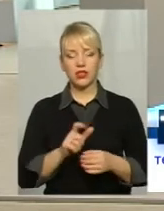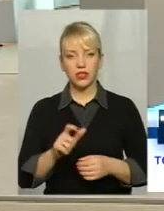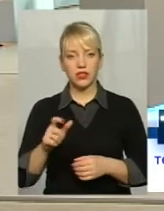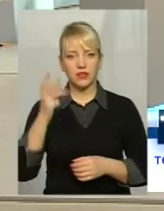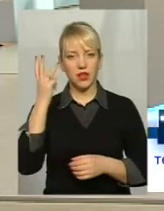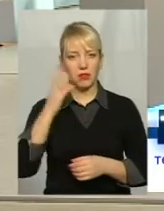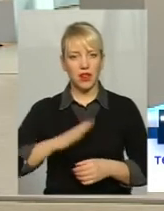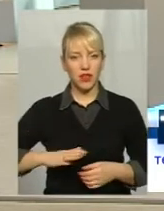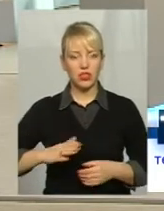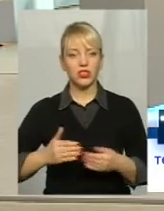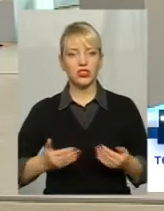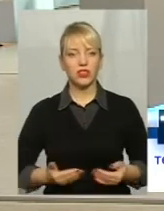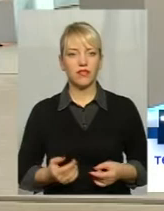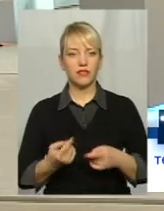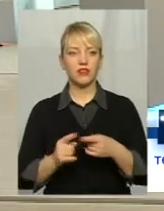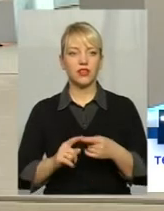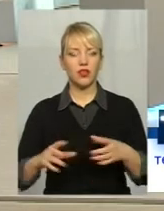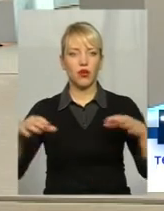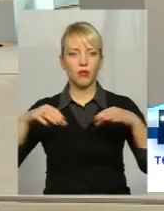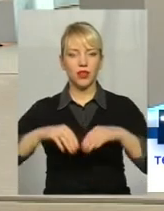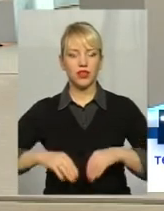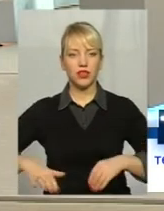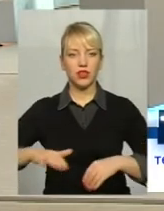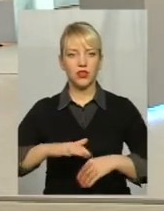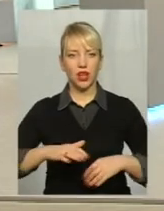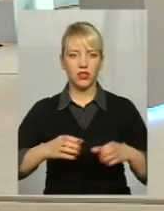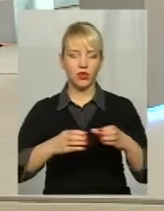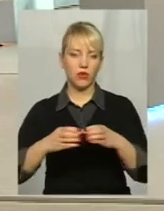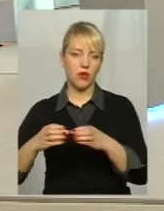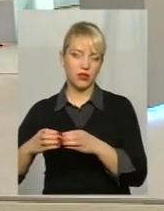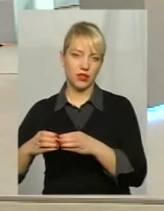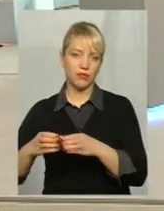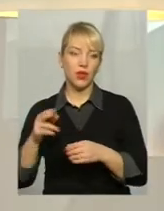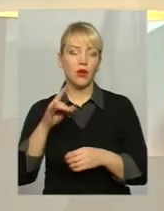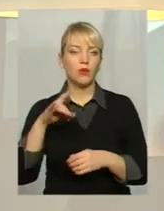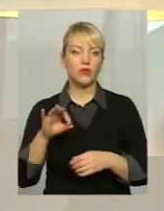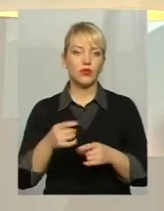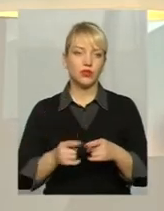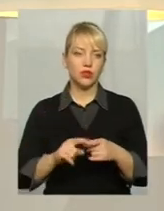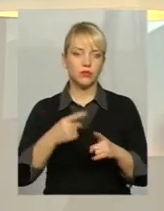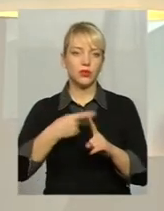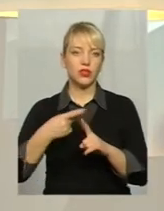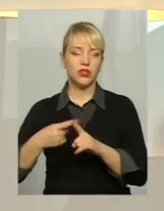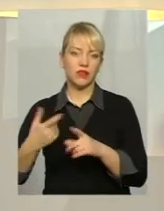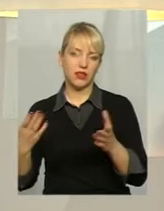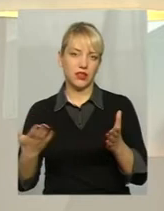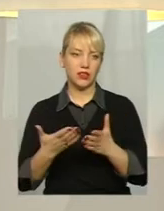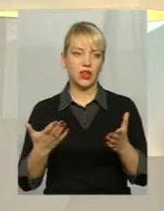Живе в тих об'єднаних територіальних громадах Про ті позитиви, які